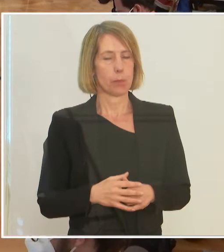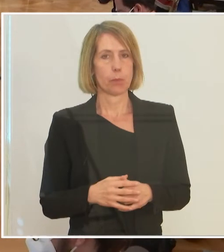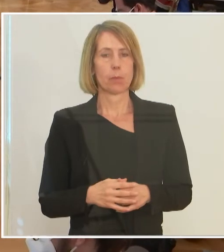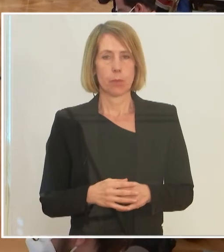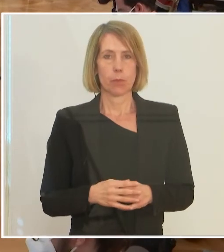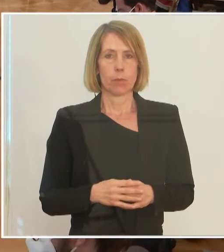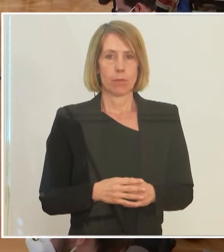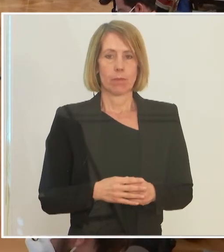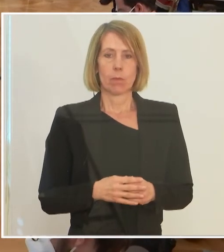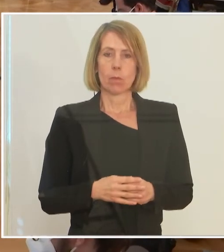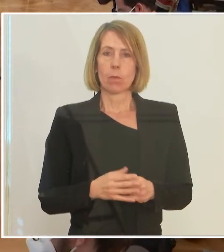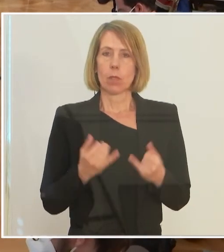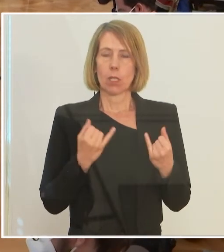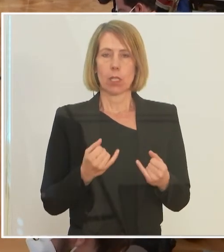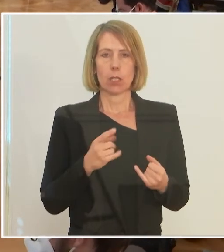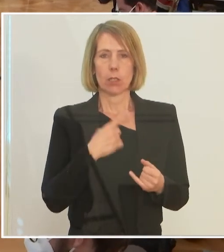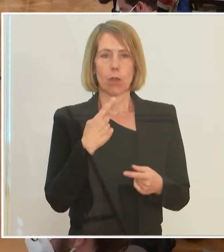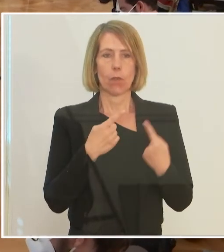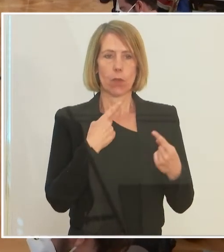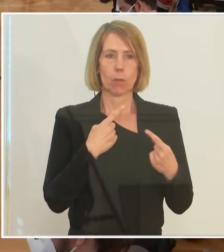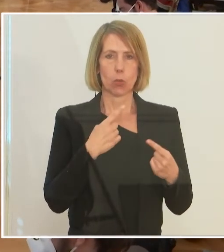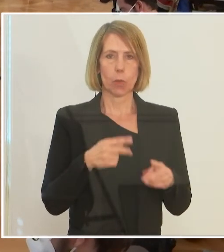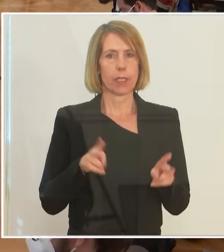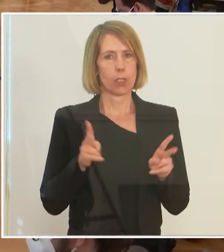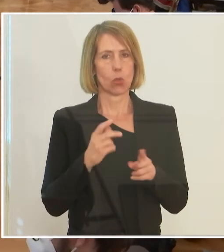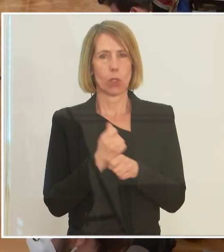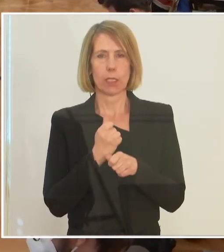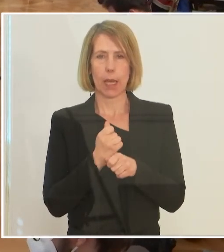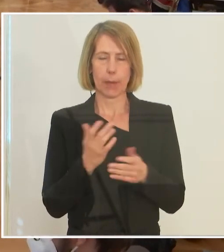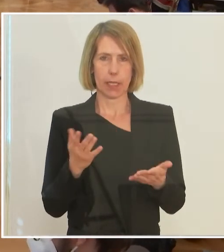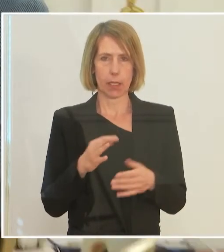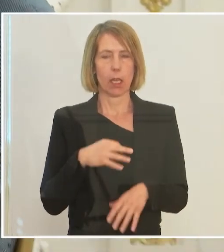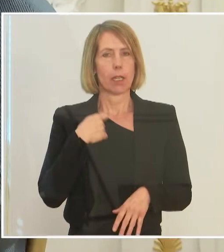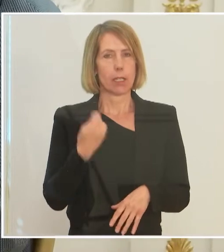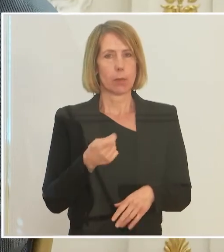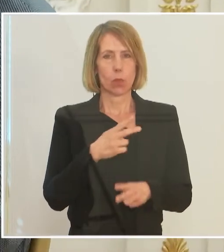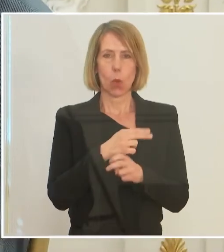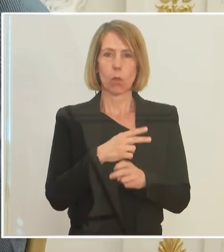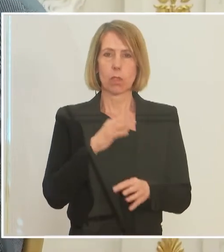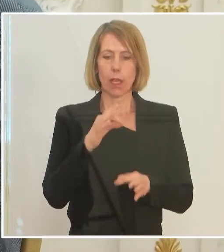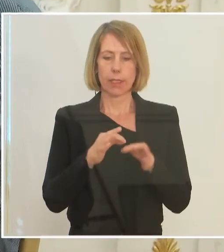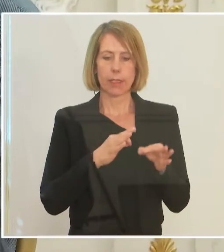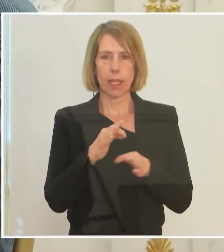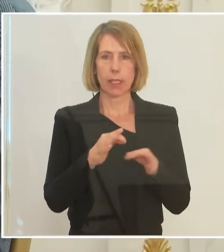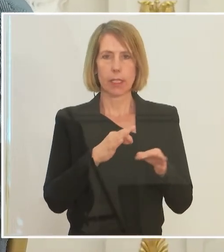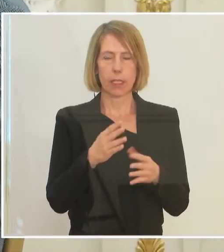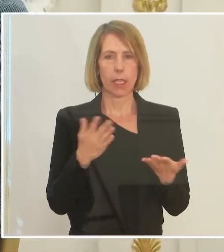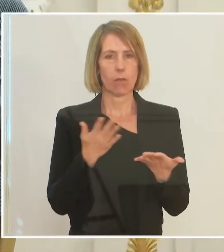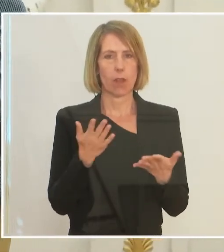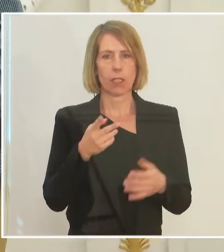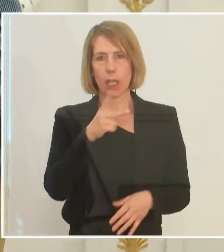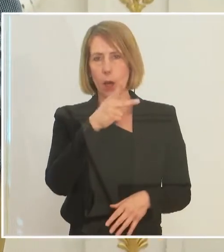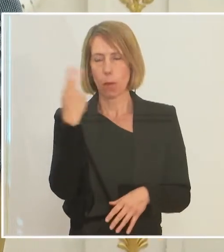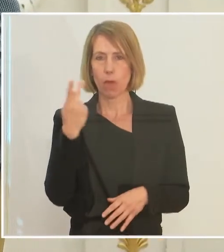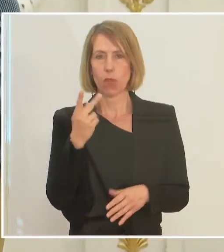Jetzt wir gerade reden, Kurzarbeit. Gibt es eine Statistik darüber in Österreich, welche Bevölkerungsteile, Beispiel,